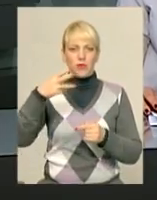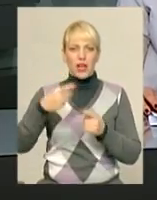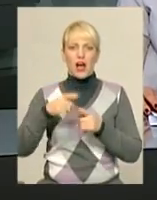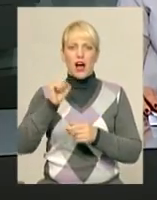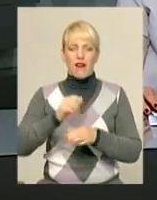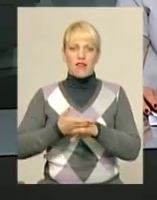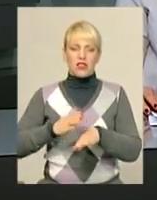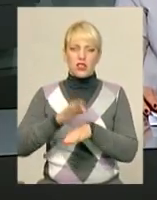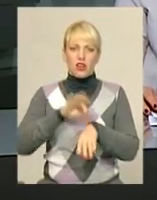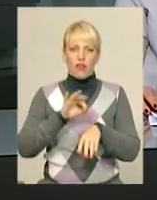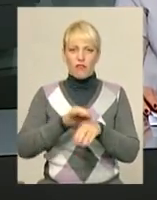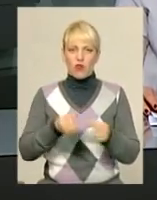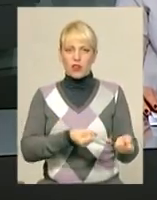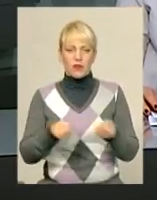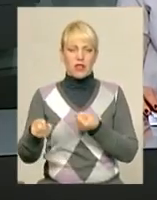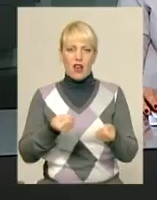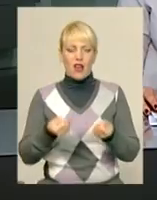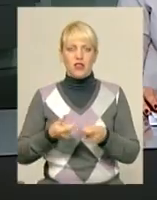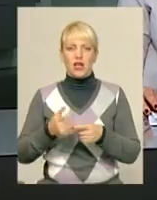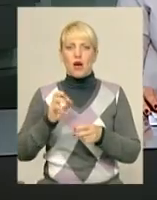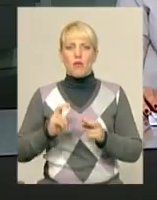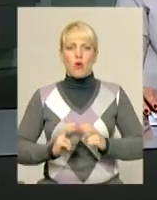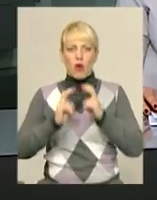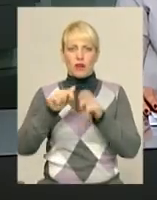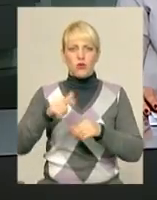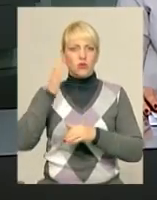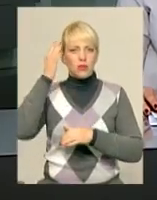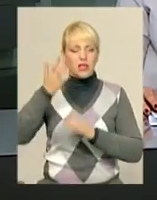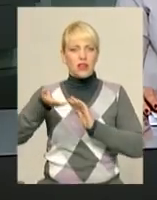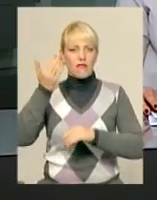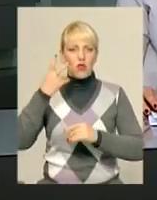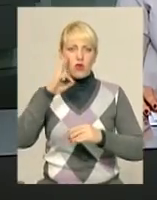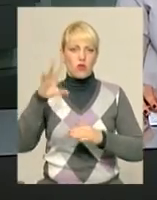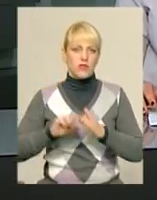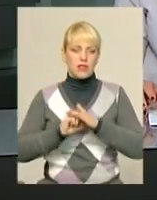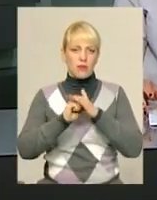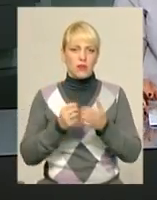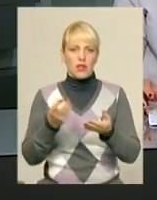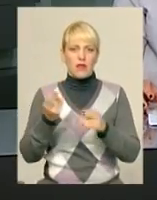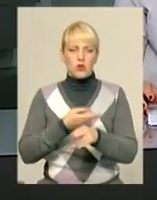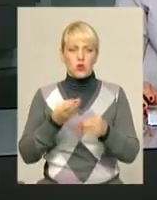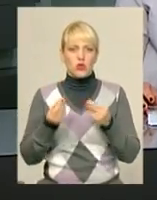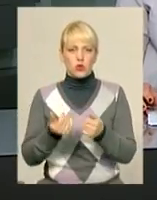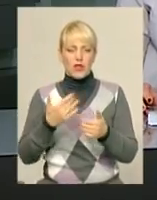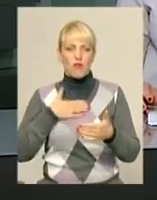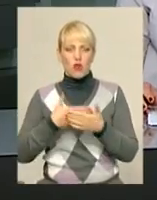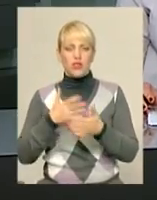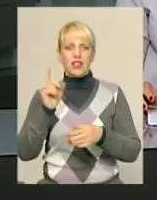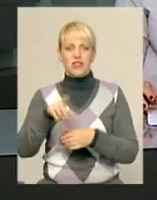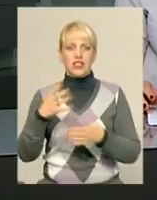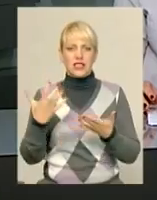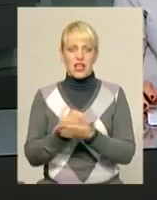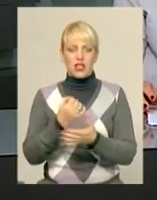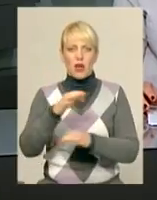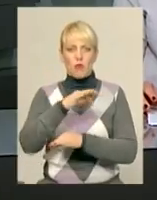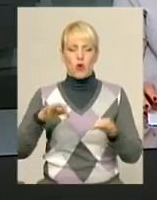а важких хворих персонал тягає на ношах. Про ліфт тут мріють давно, але все впирається у відсутність грошей. Волонтери вже навіть знайшли